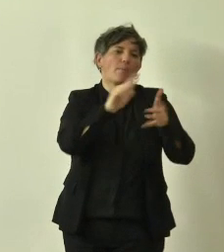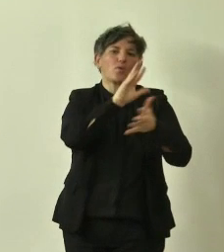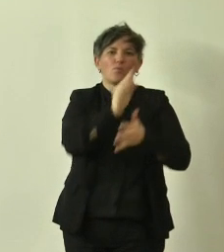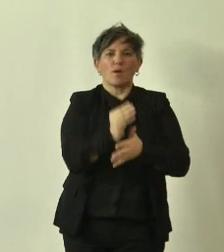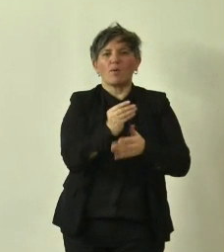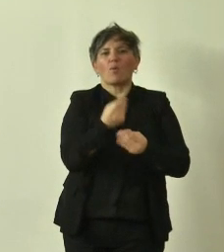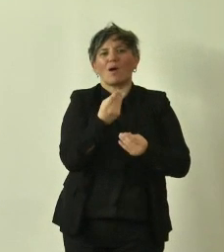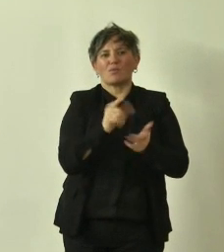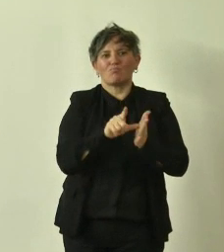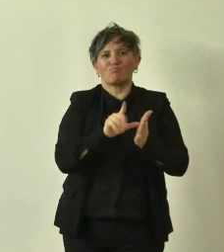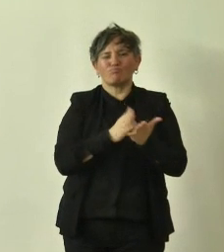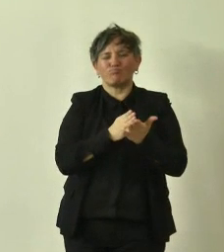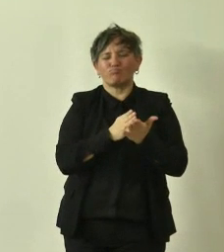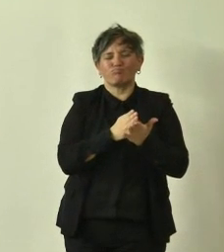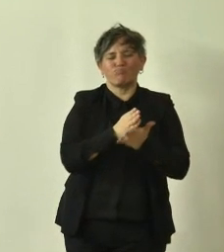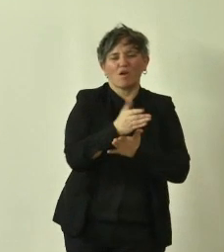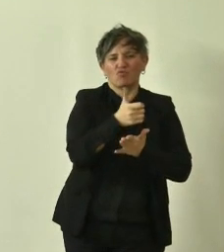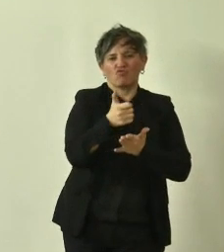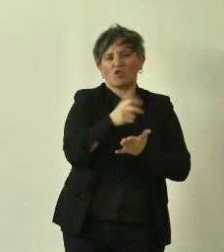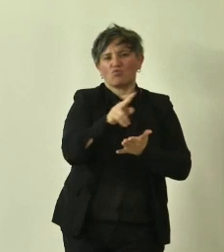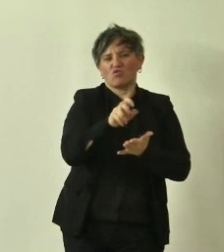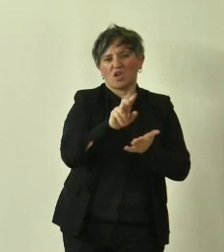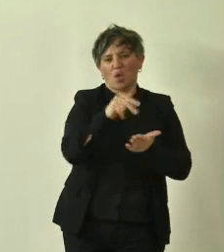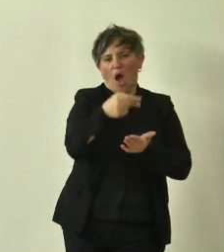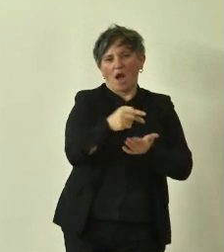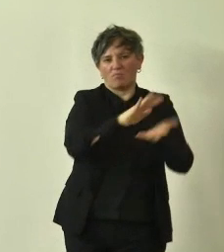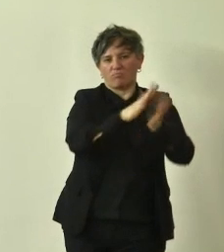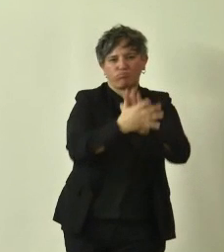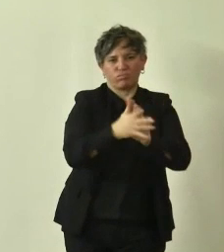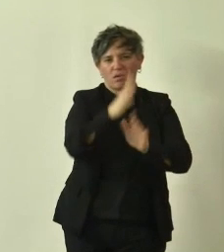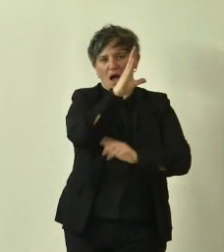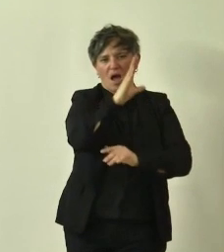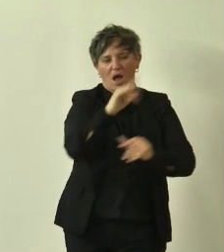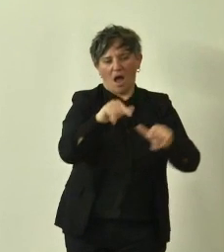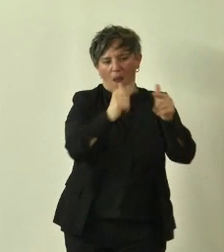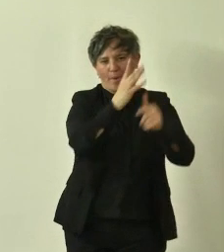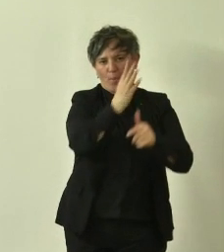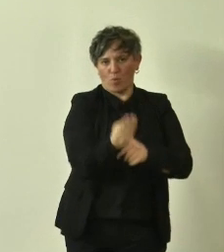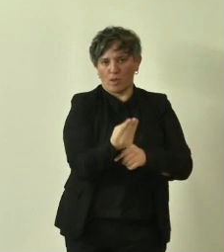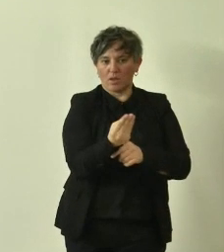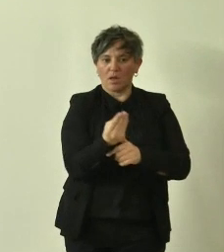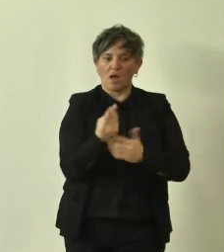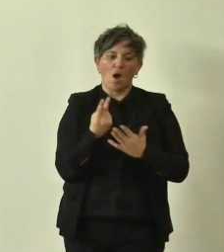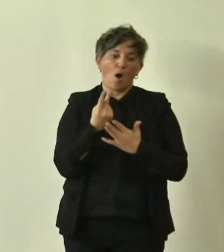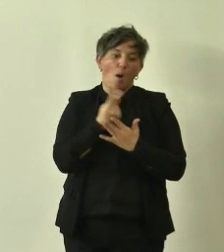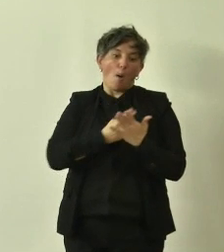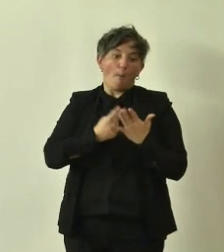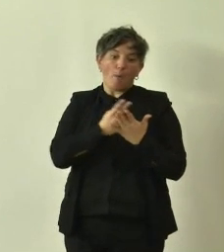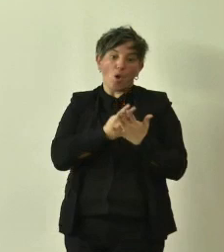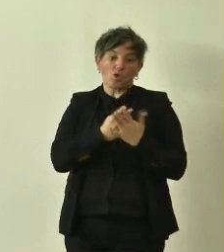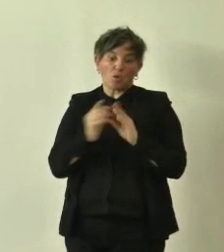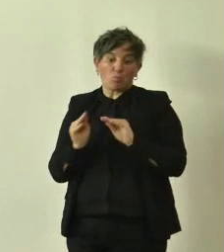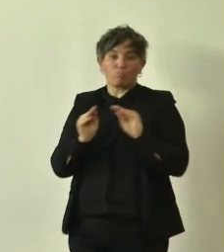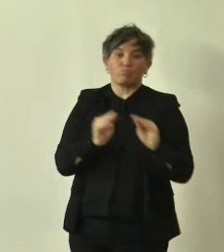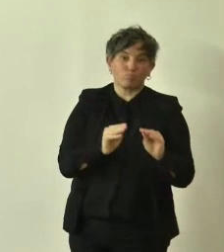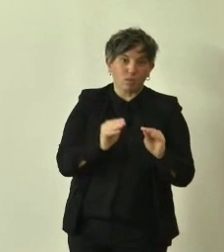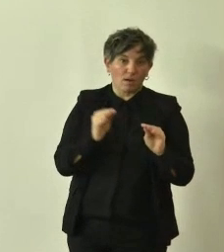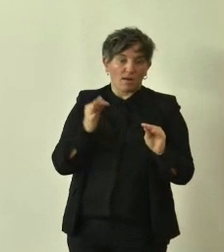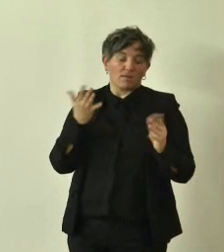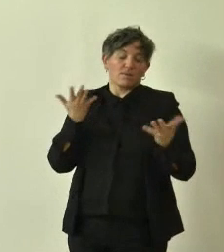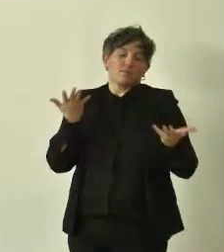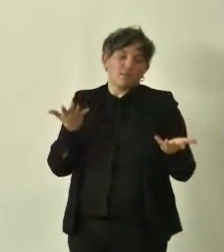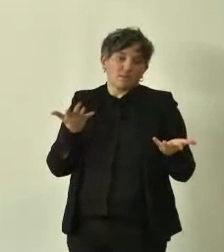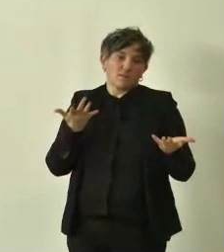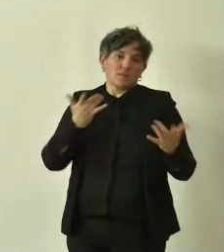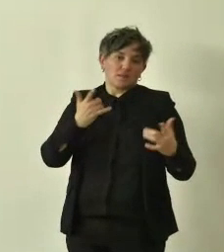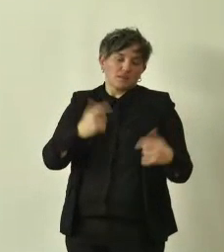qualche centinaio d'anni è un progetto decisamente ambizioso però è molto stimolante e vedremo